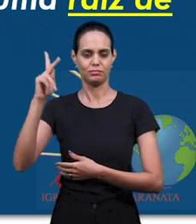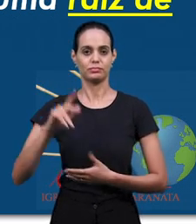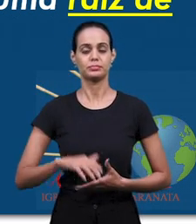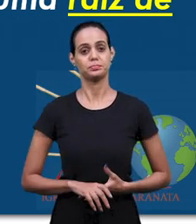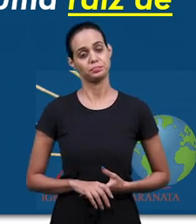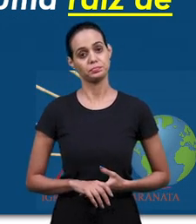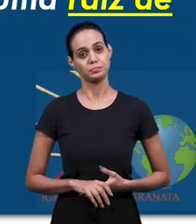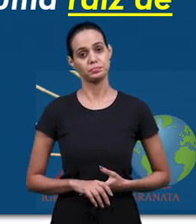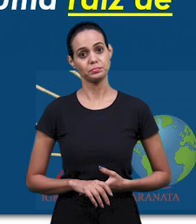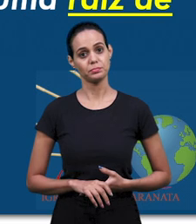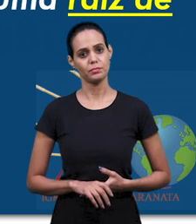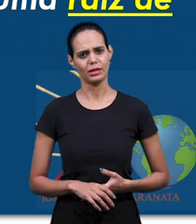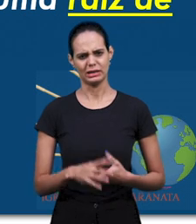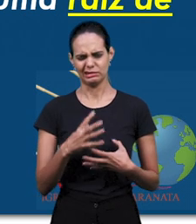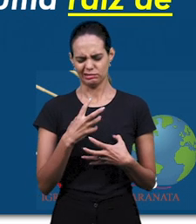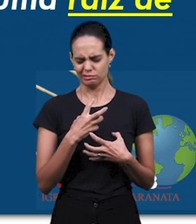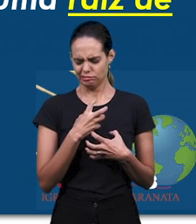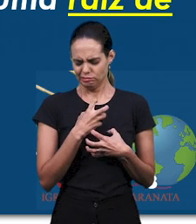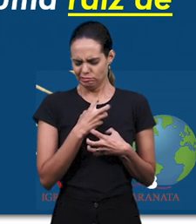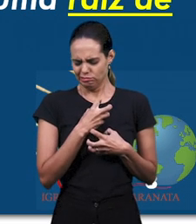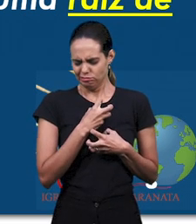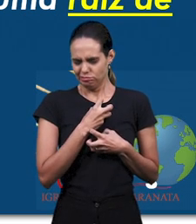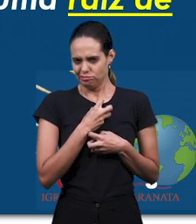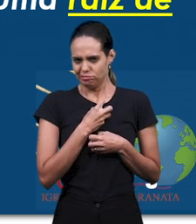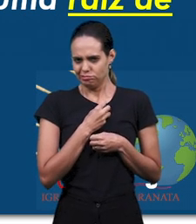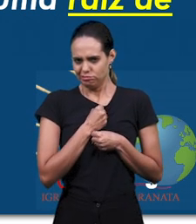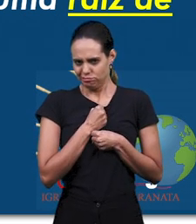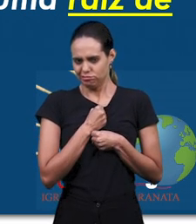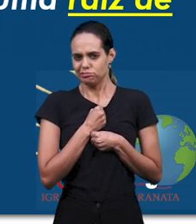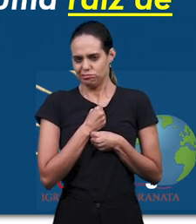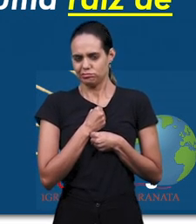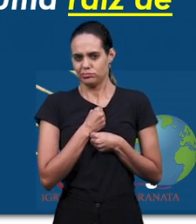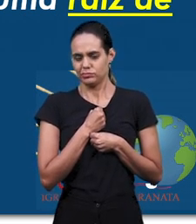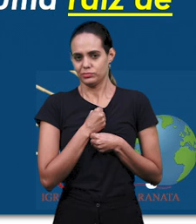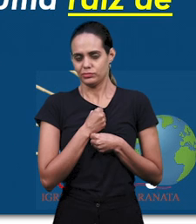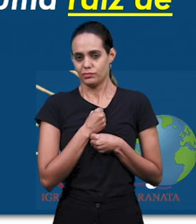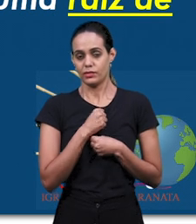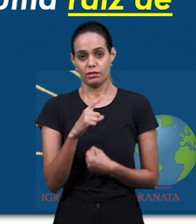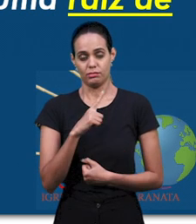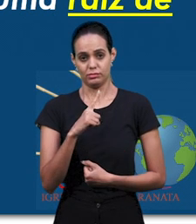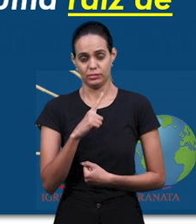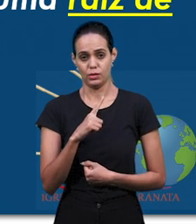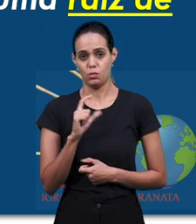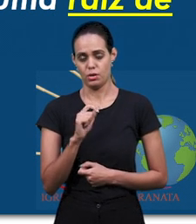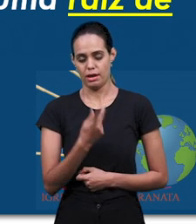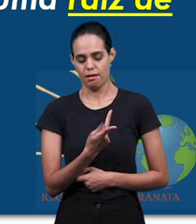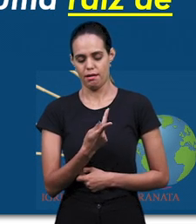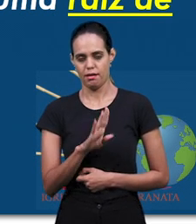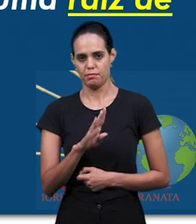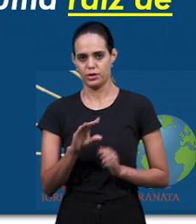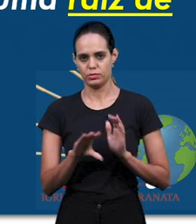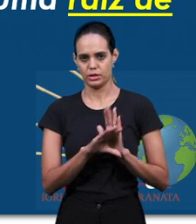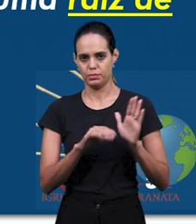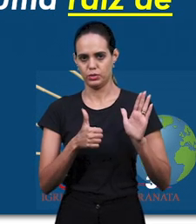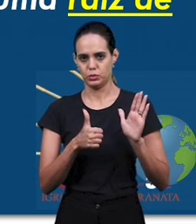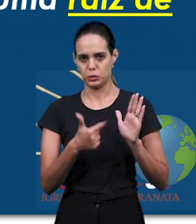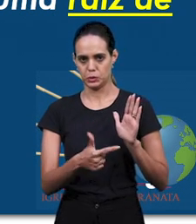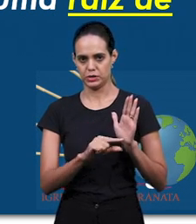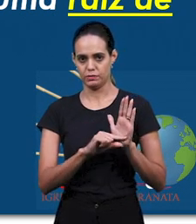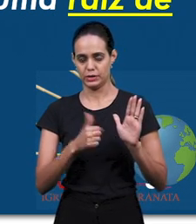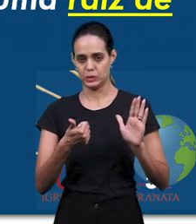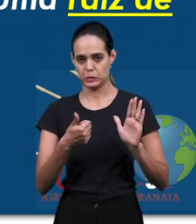может делать, да. Евреям, 12 глава, 15 стих. Слово Божье говорит нам.